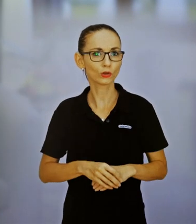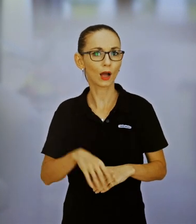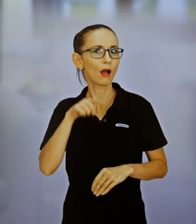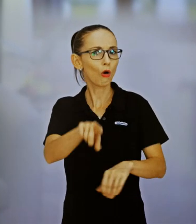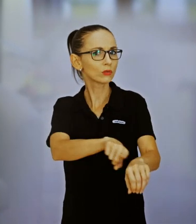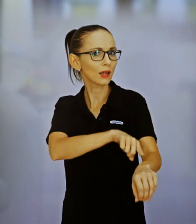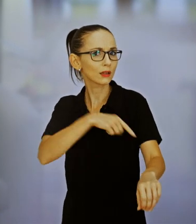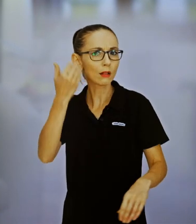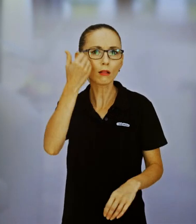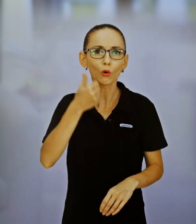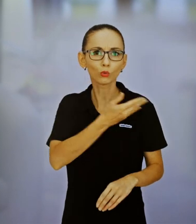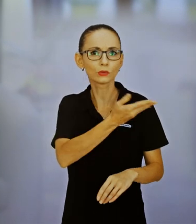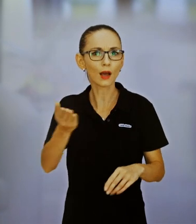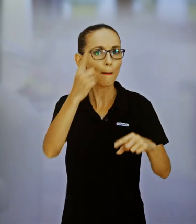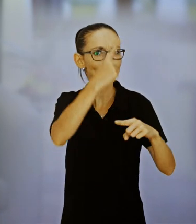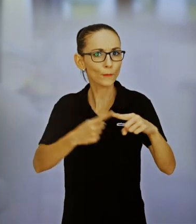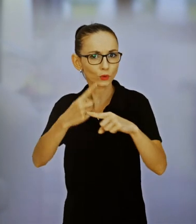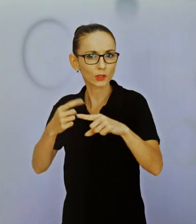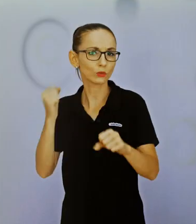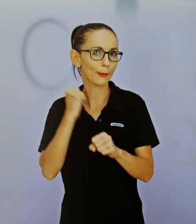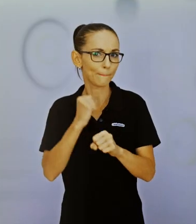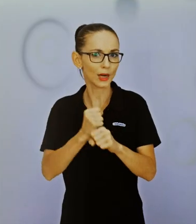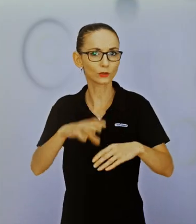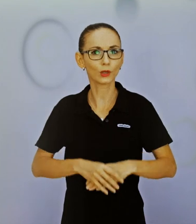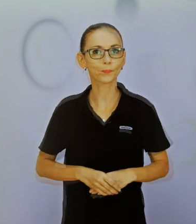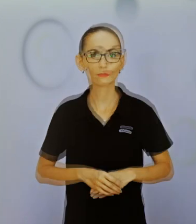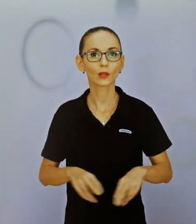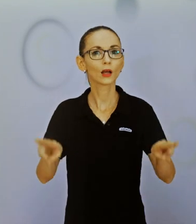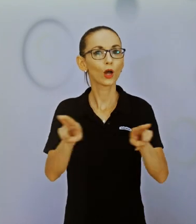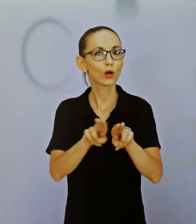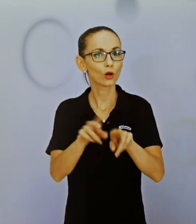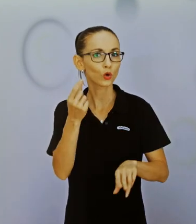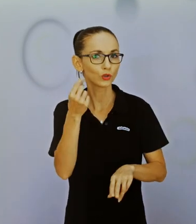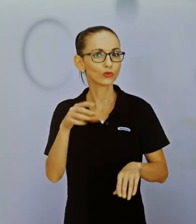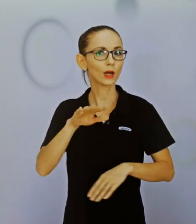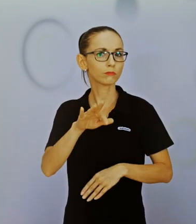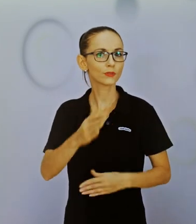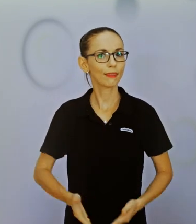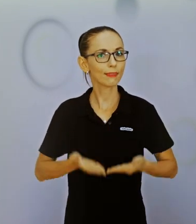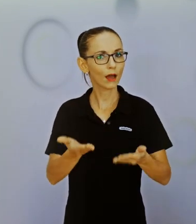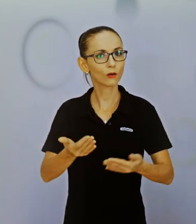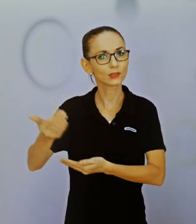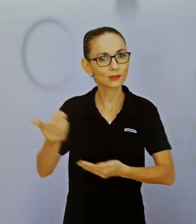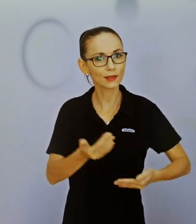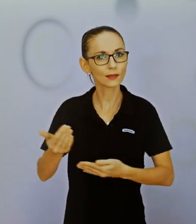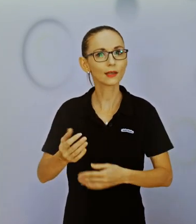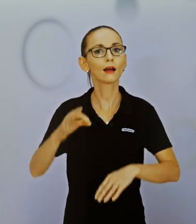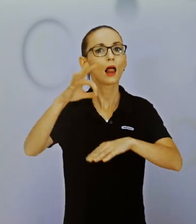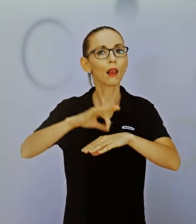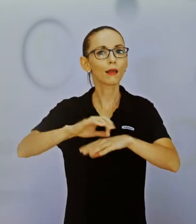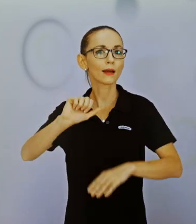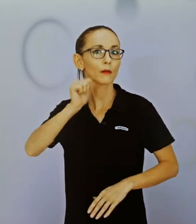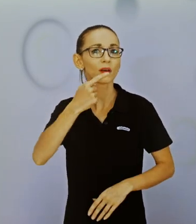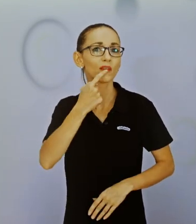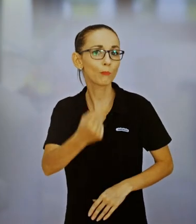zdravotným nevyhodnením. Tak musím povedať, že mnohokrát sa to stane veľmi rýchlo a veľmi skoro po narodiní dieťaťa s